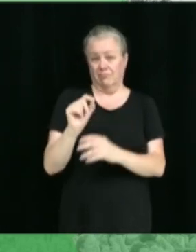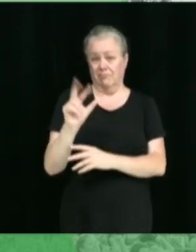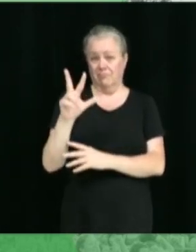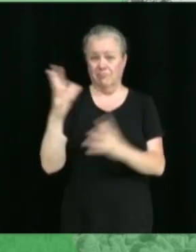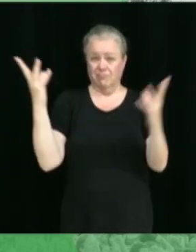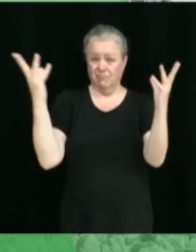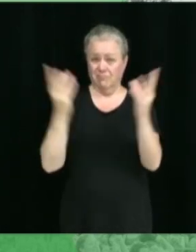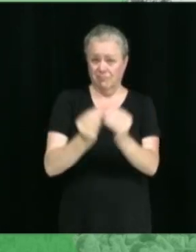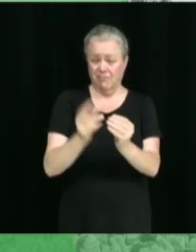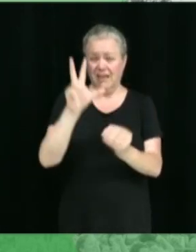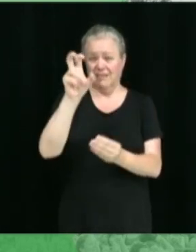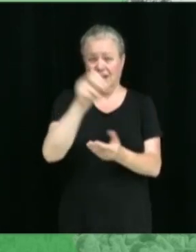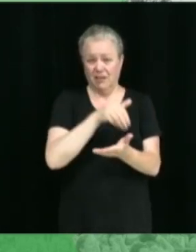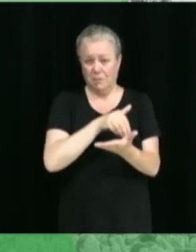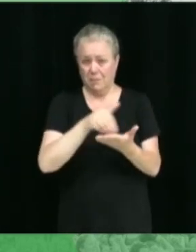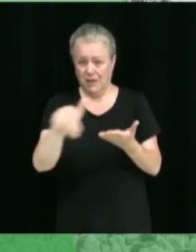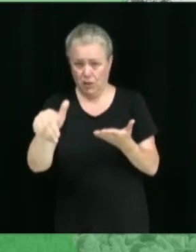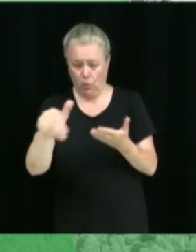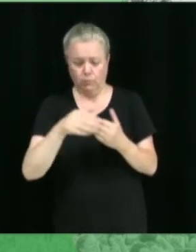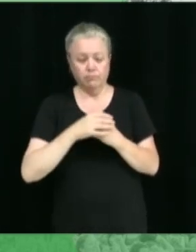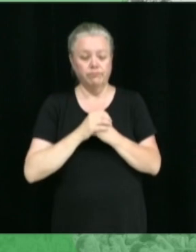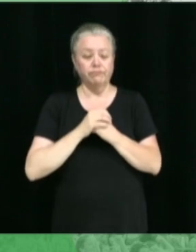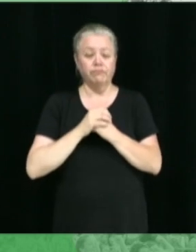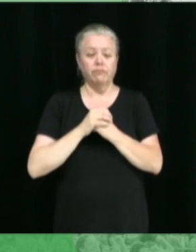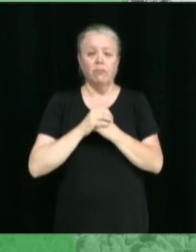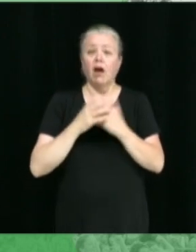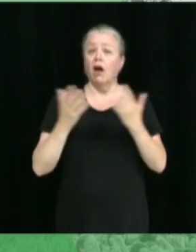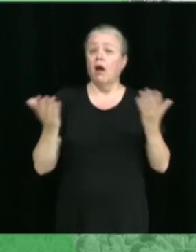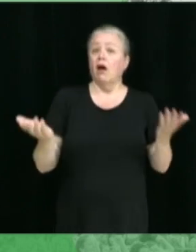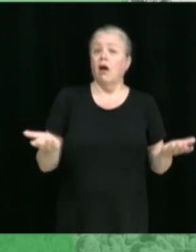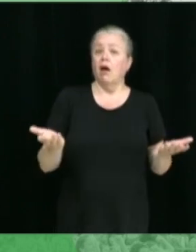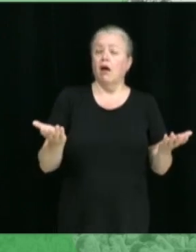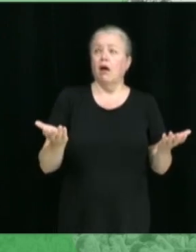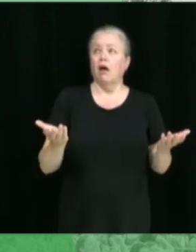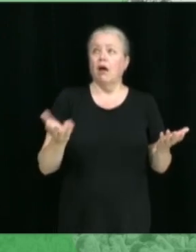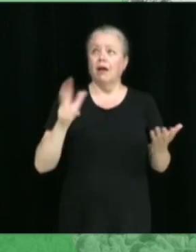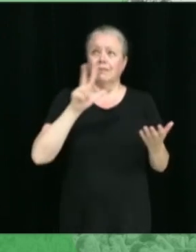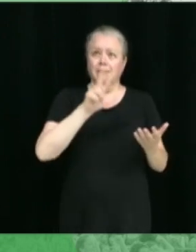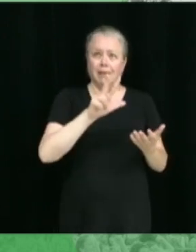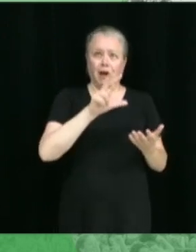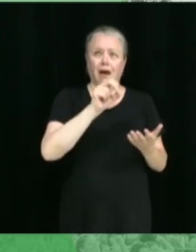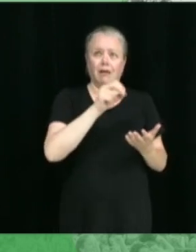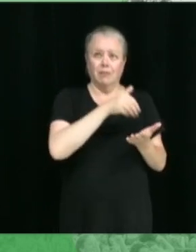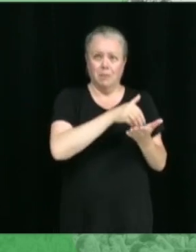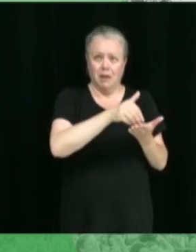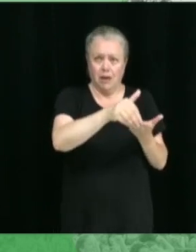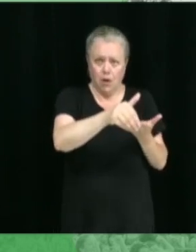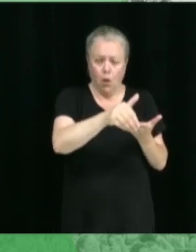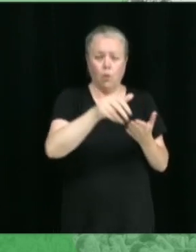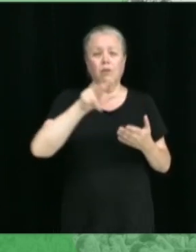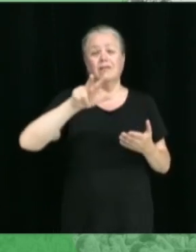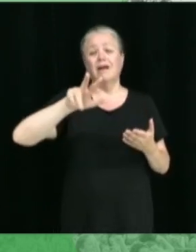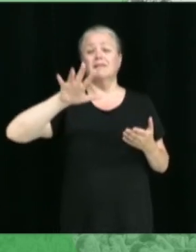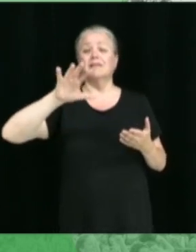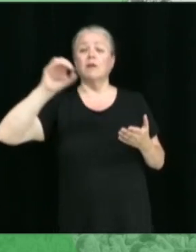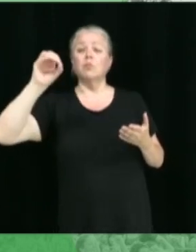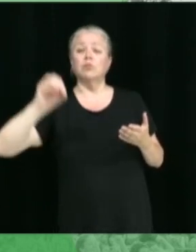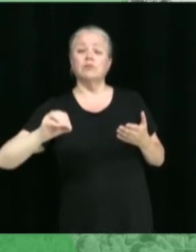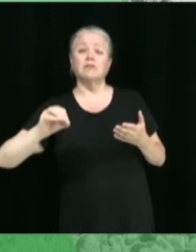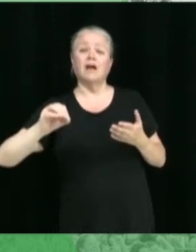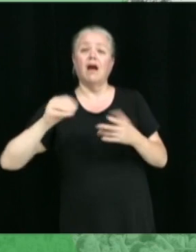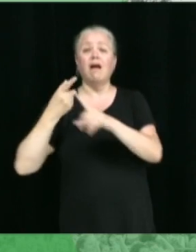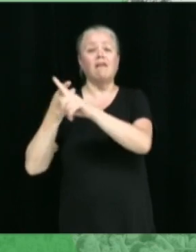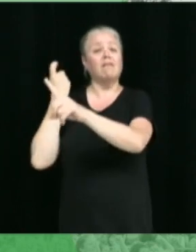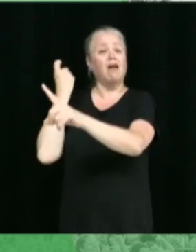30 millions de dollars, duquel 35 % est payé par des subventions.